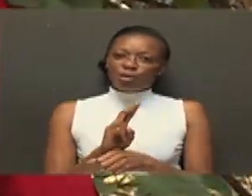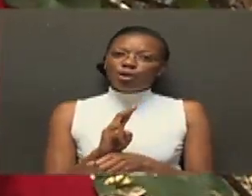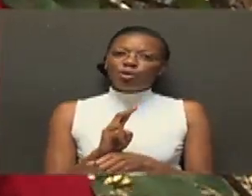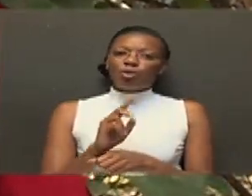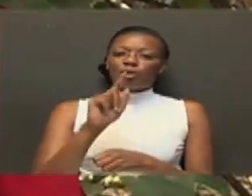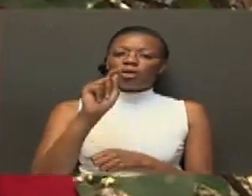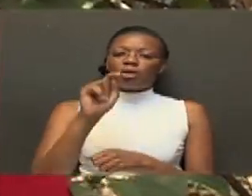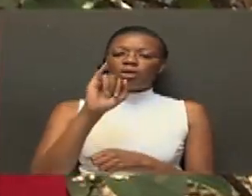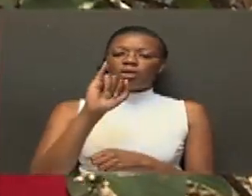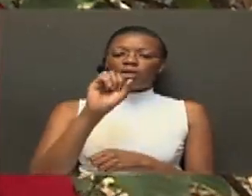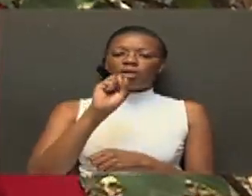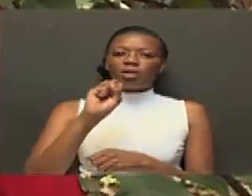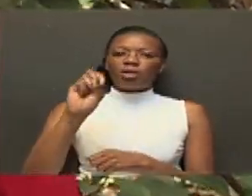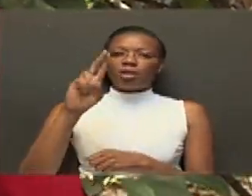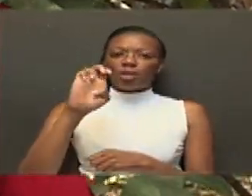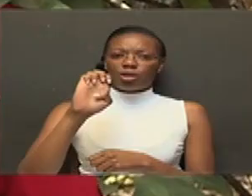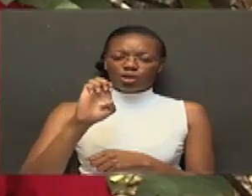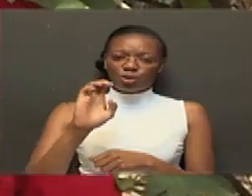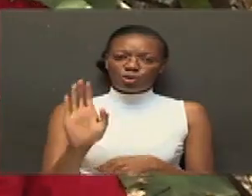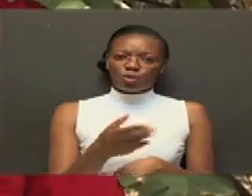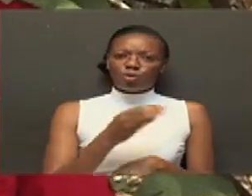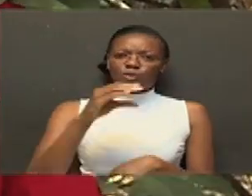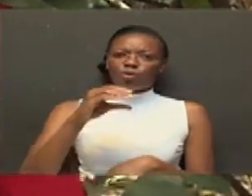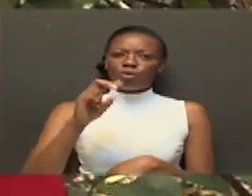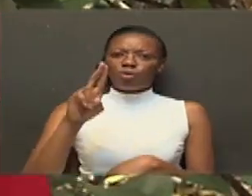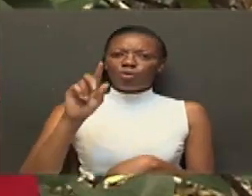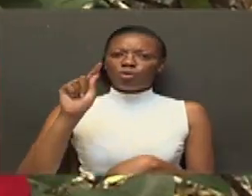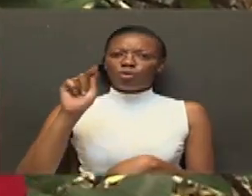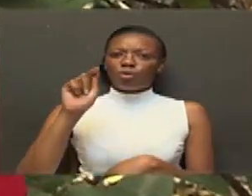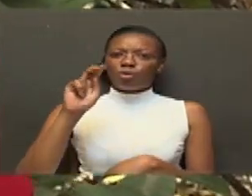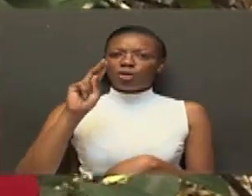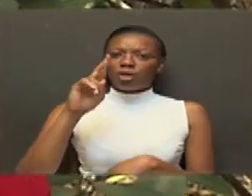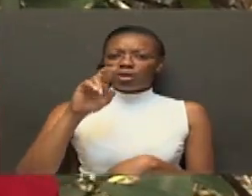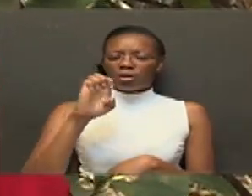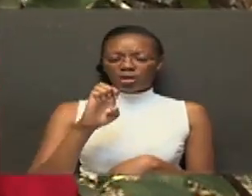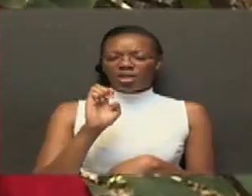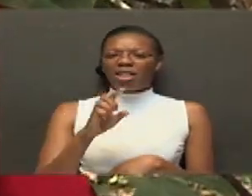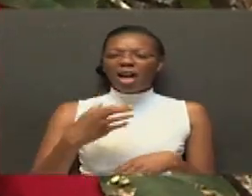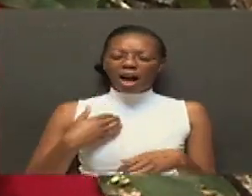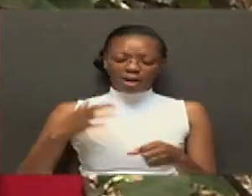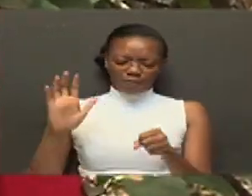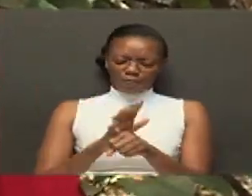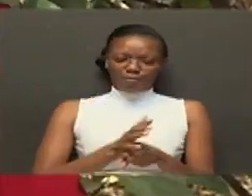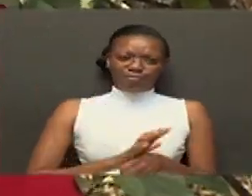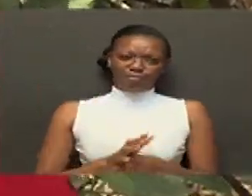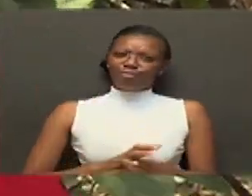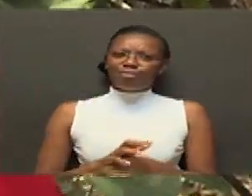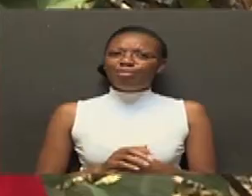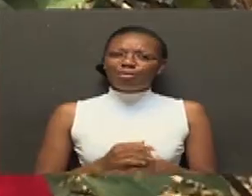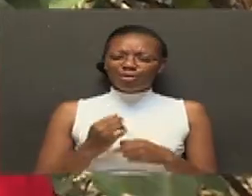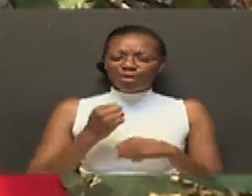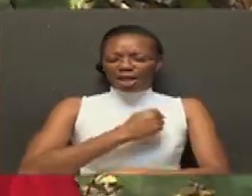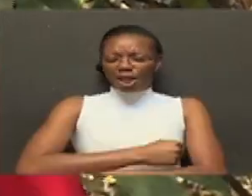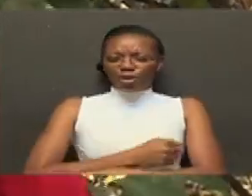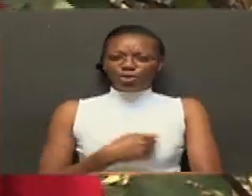ya kutumia tissue culture na sasa tumeweza kuwa na mingi Na tumeweza kuzipanda hapa na